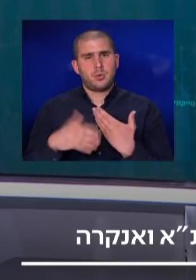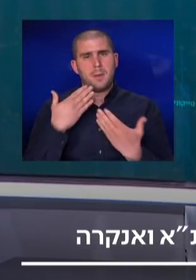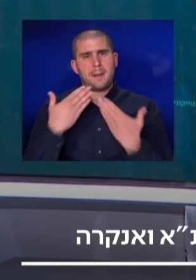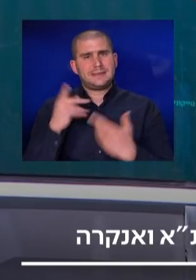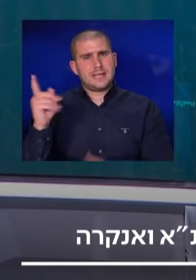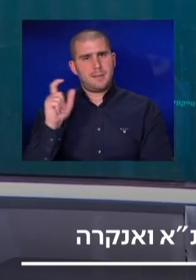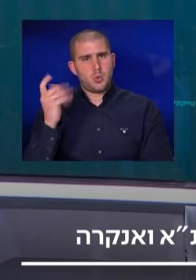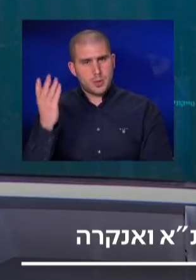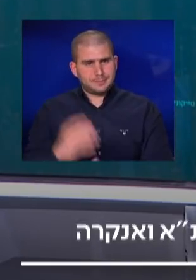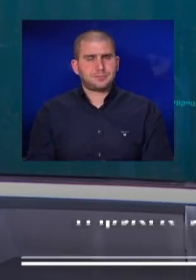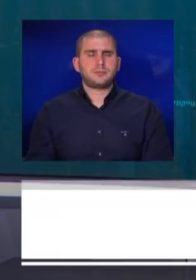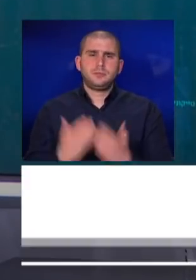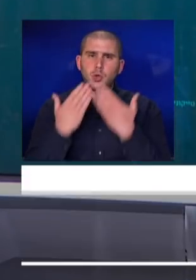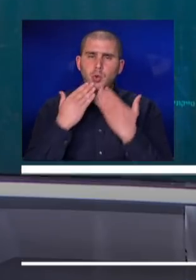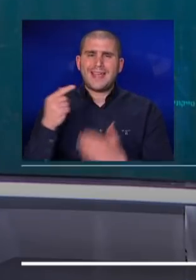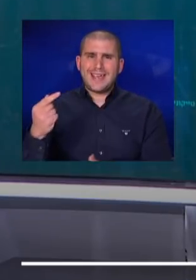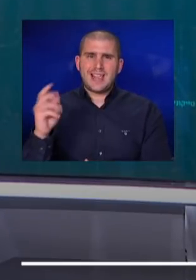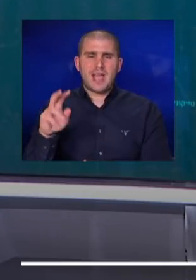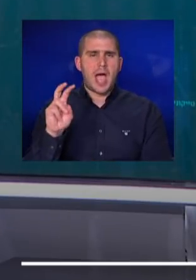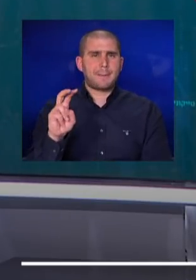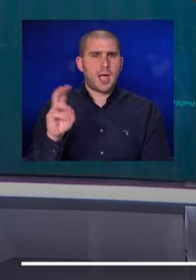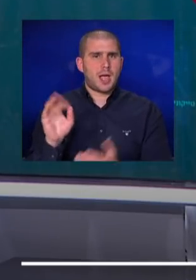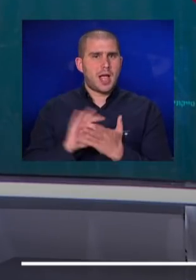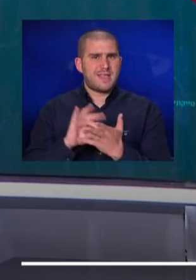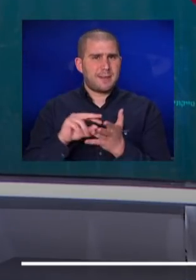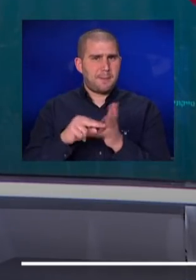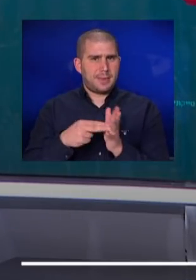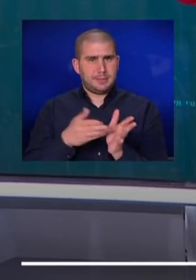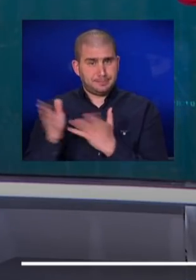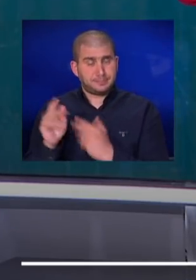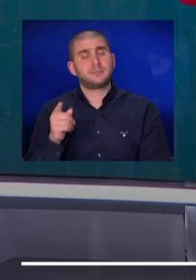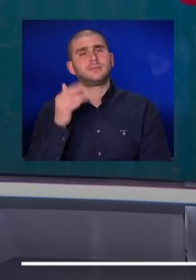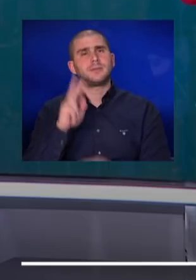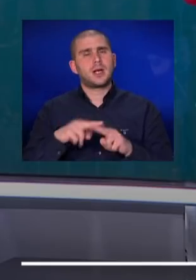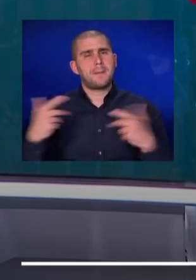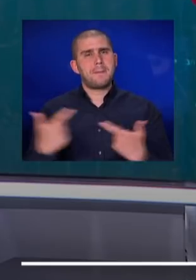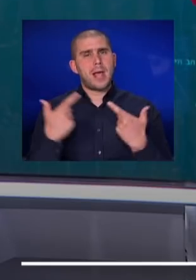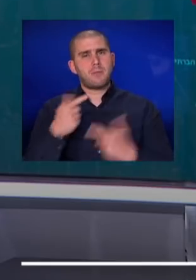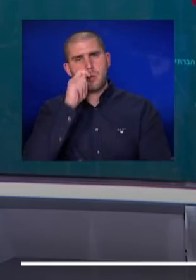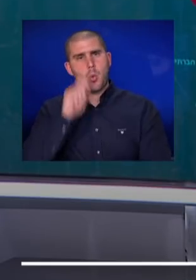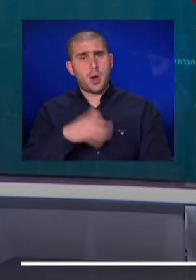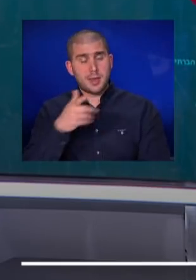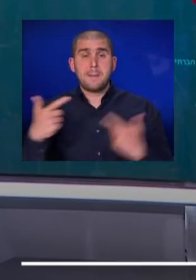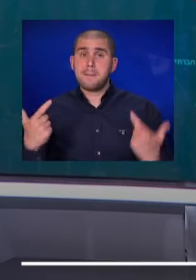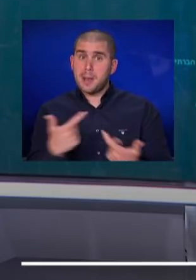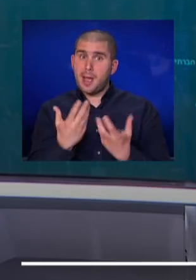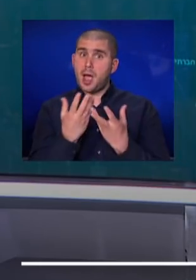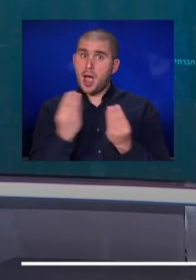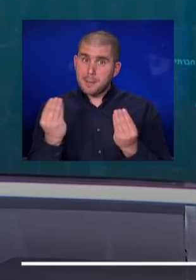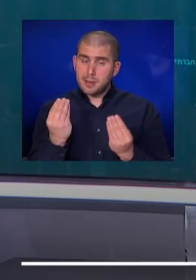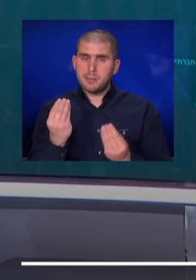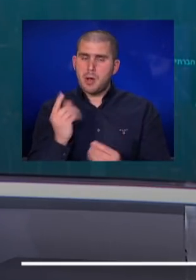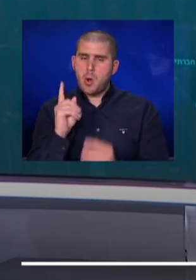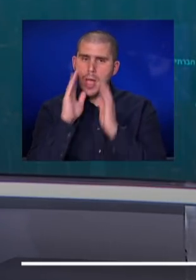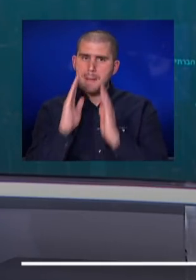הזאת באנקרה, תודה לגילי כהן ולמיכי שטיין, הכתבים המדיניים שלנו, ומכאן למלחמה באוקראינה, מלחמה שרבים בכלל לא